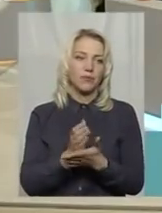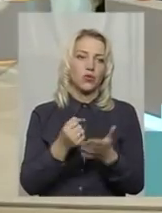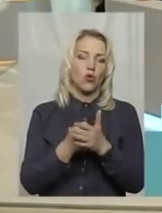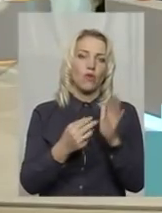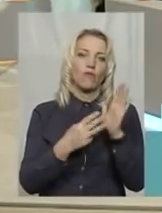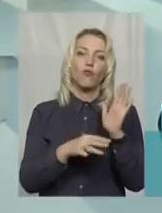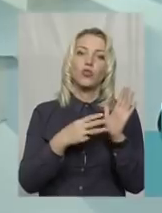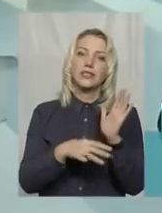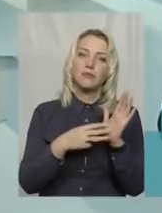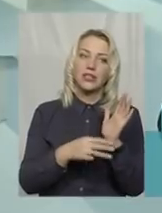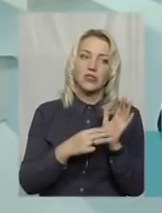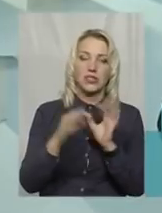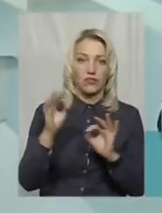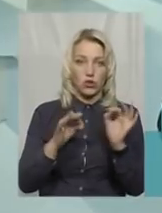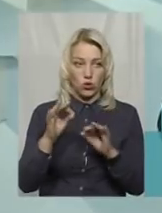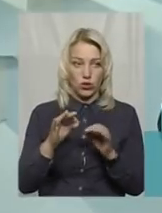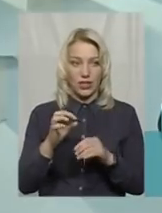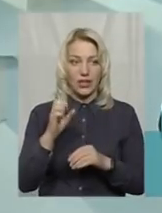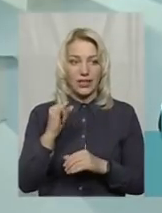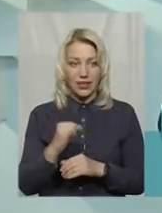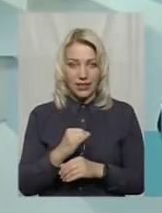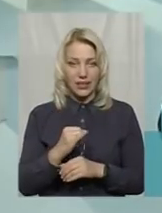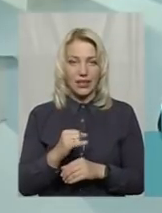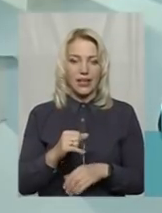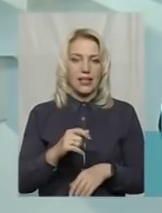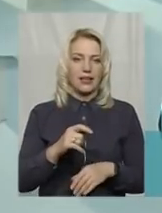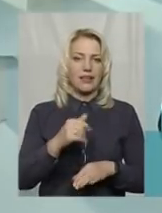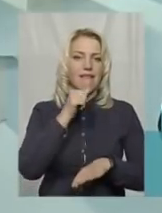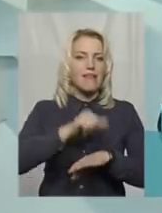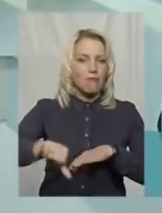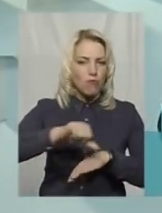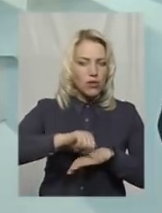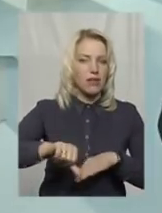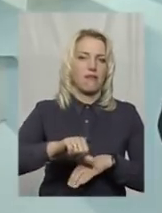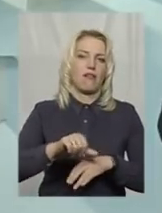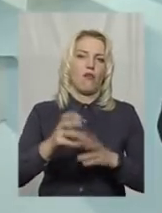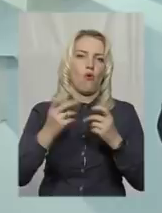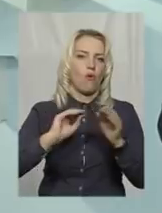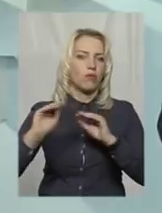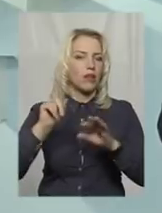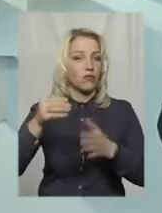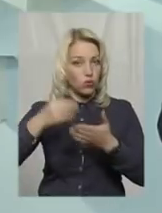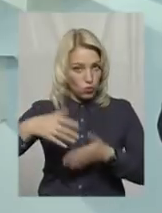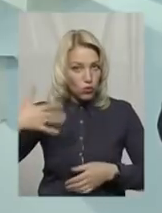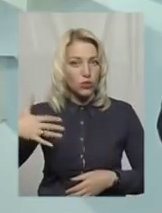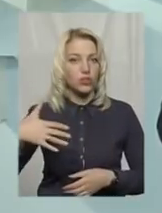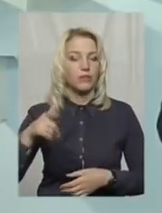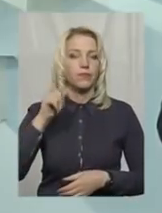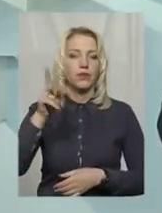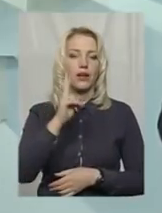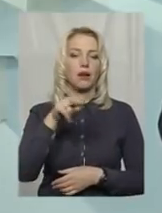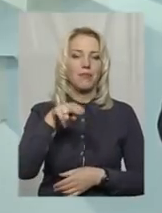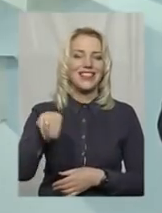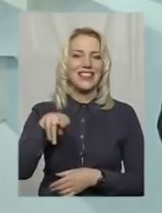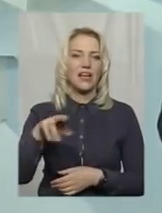80%. І імпортне обладнання, звичайно, там воно набагато більш дорожче. КПД його